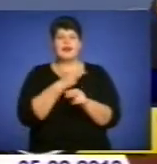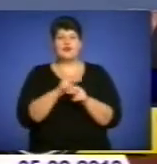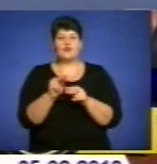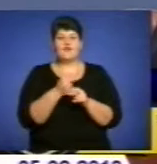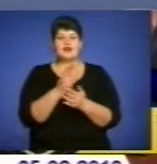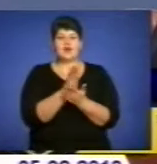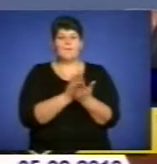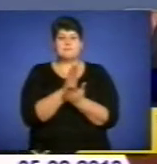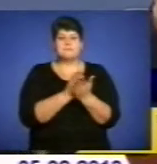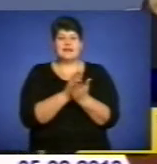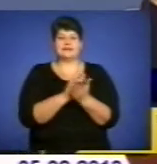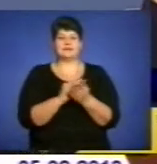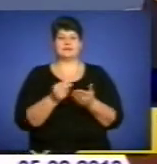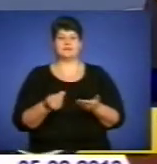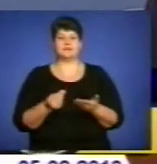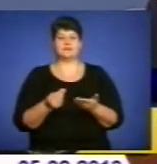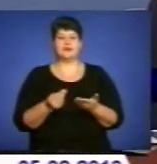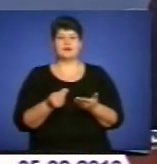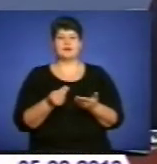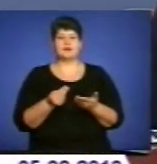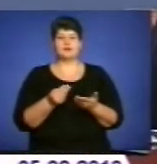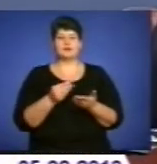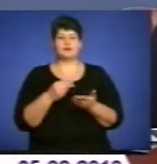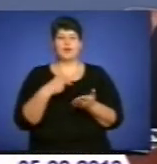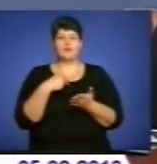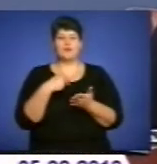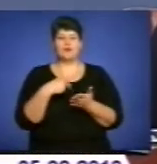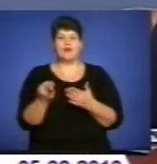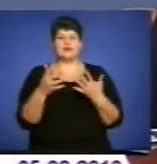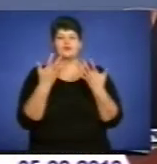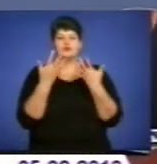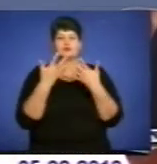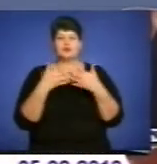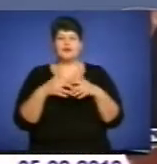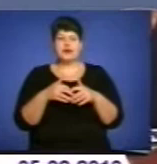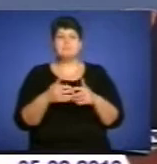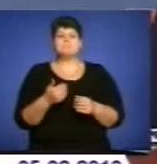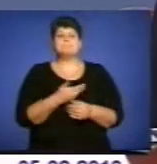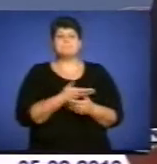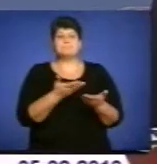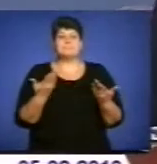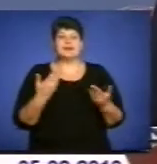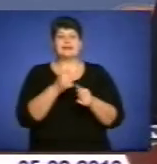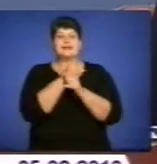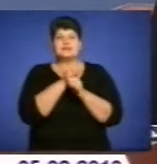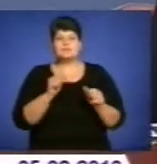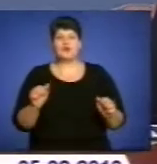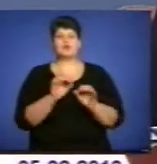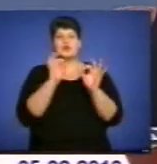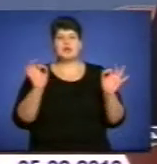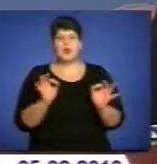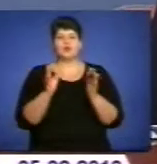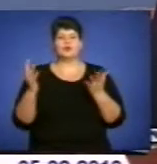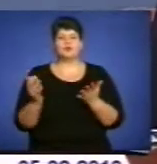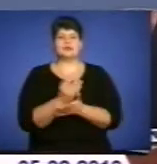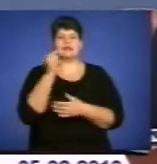операційні втручання, купувальню устаткування, ми не зможемо ніколи досягти